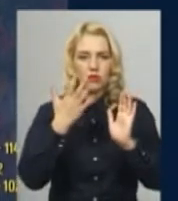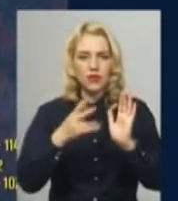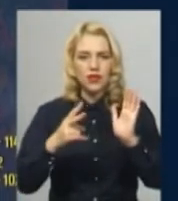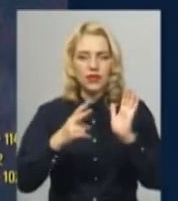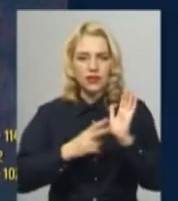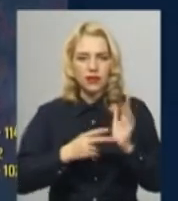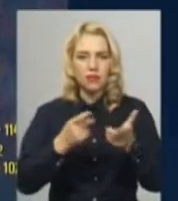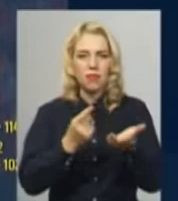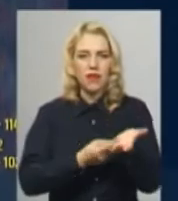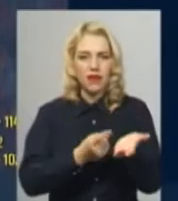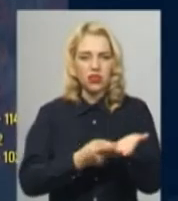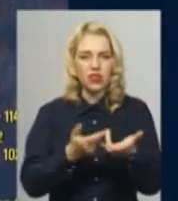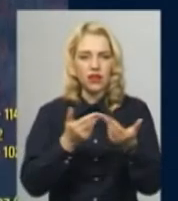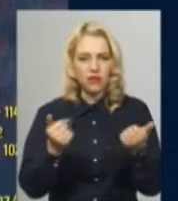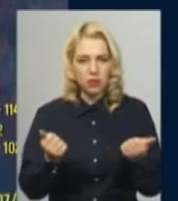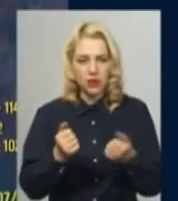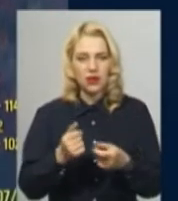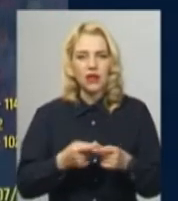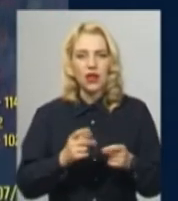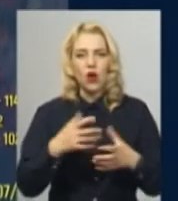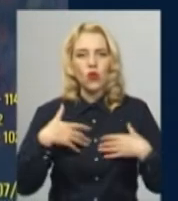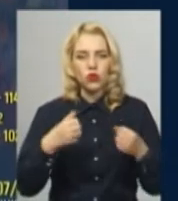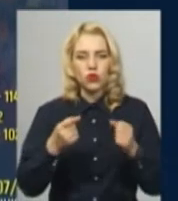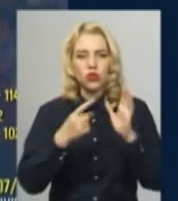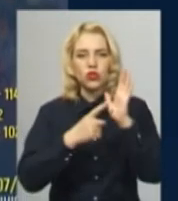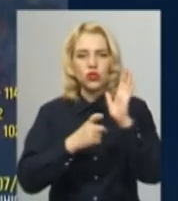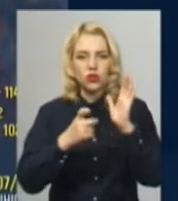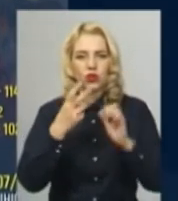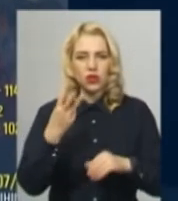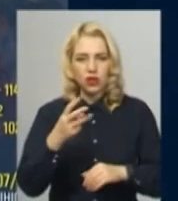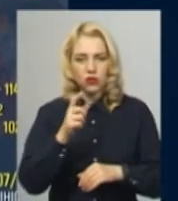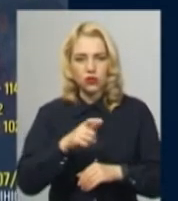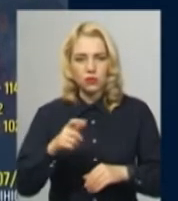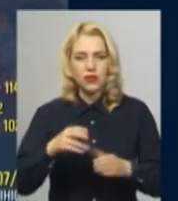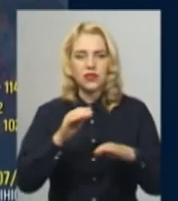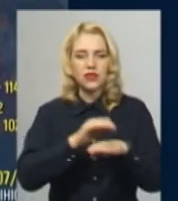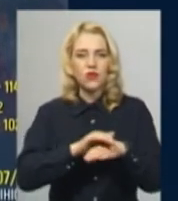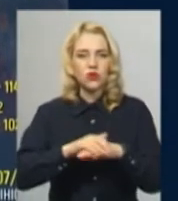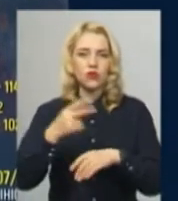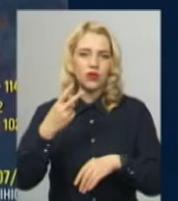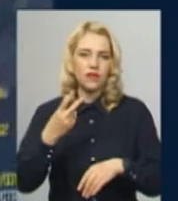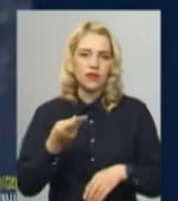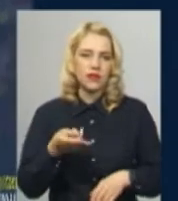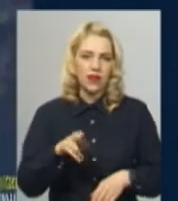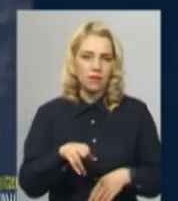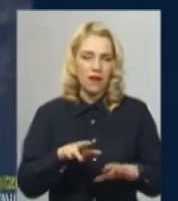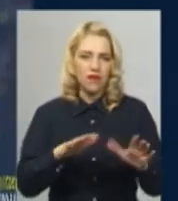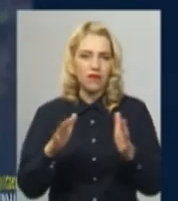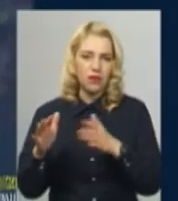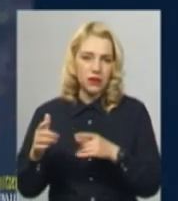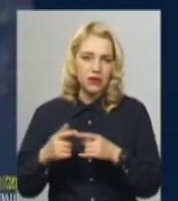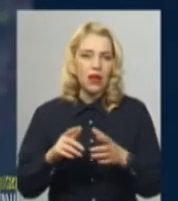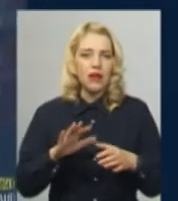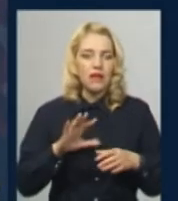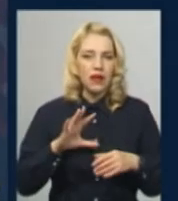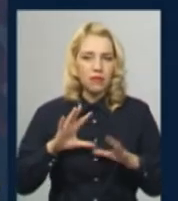випадків COVID-19, одужало 603 особи, зафіксовано 20 летальних випадків. Від початку пандемії найбільше